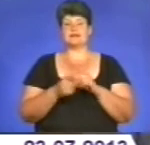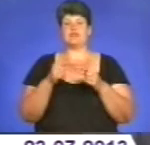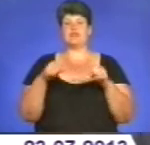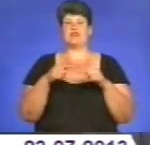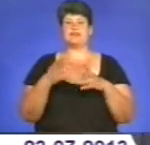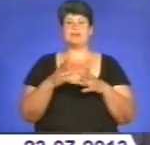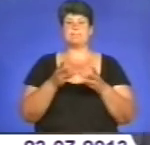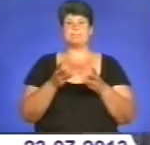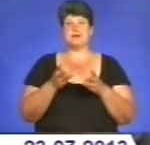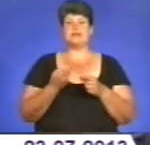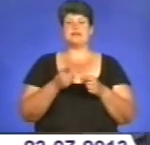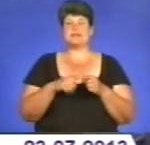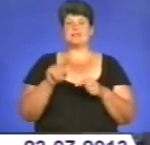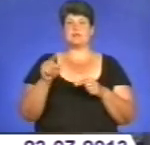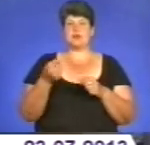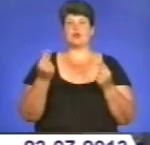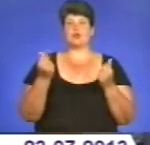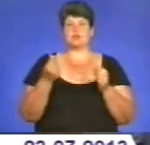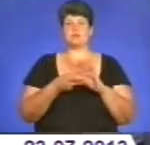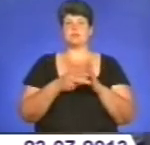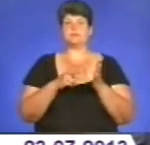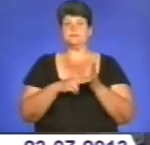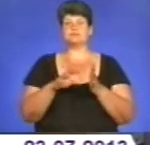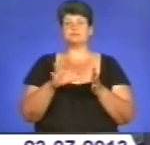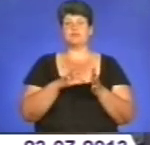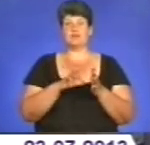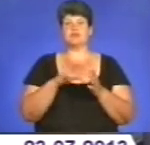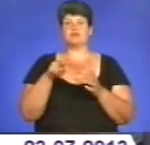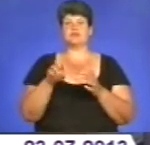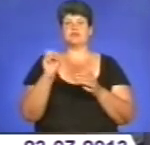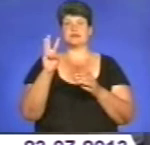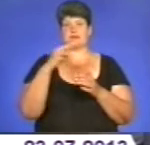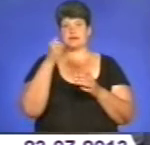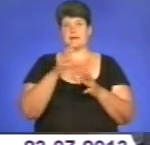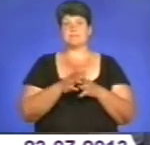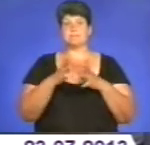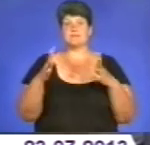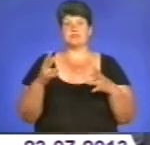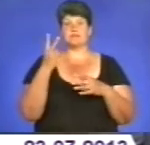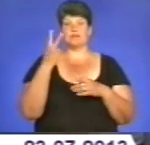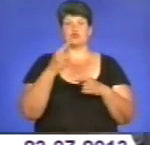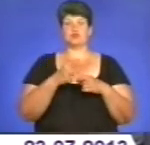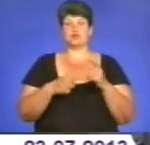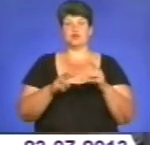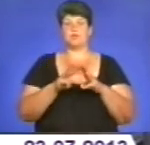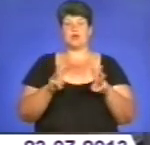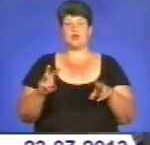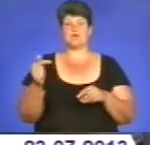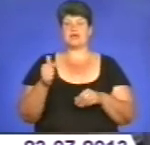вимагає коштів. Ми запланували в проєкті бюджету на 2013 рік більше 2,5 млн грн,